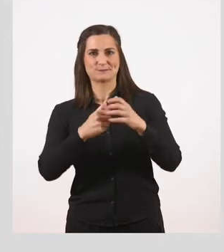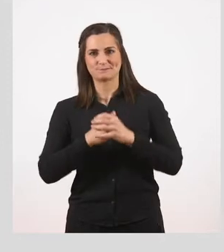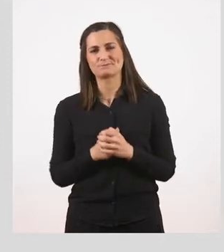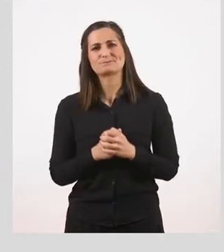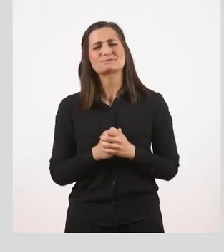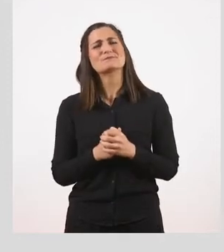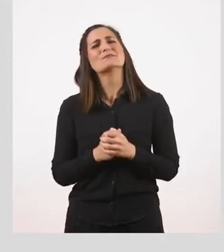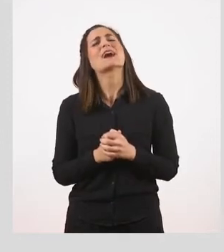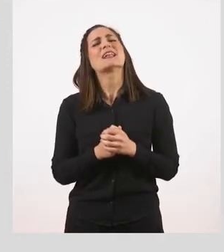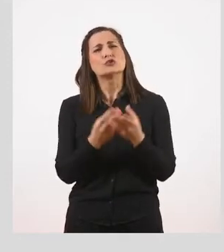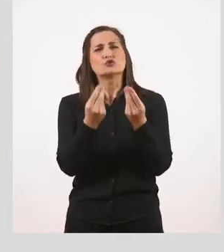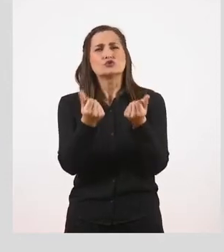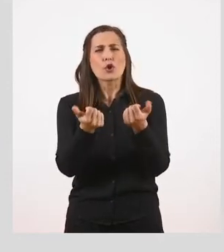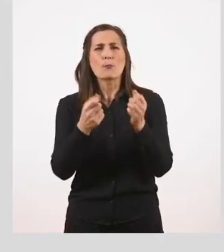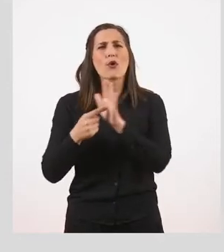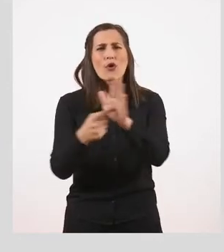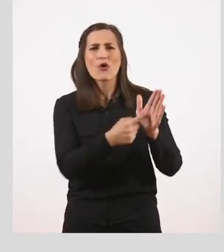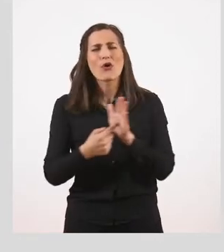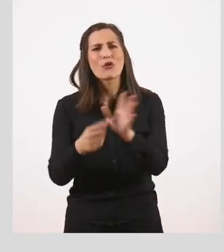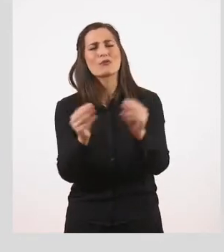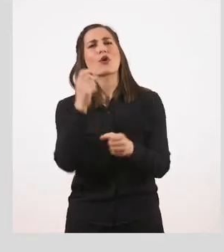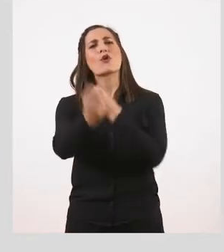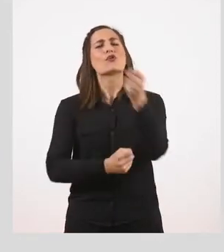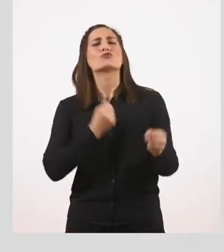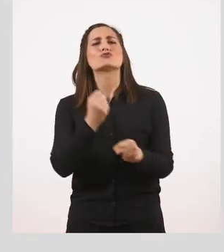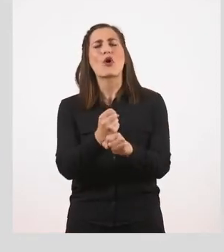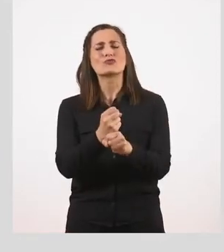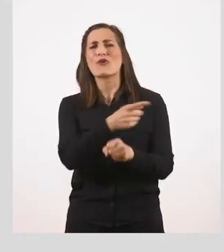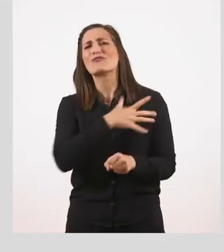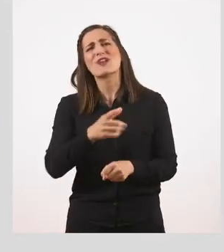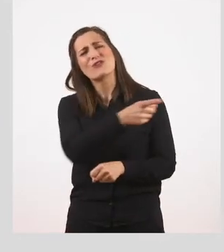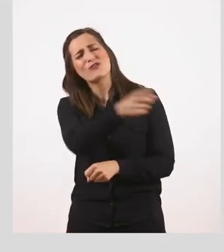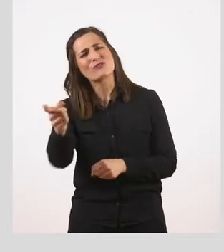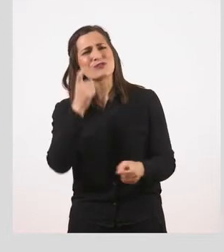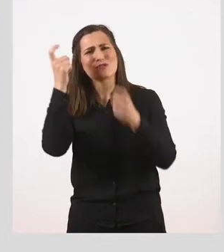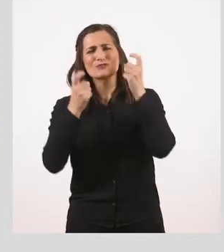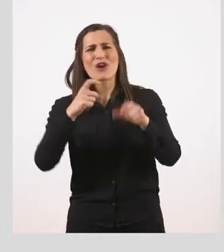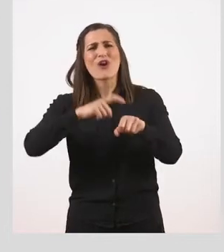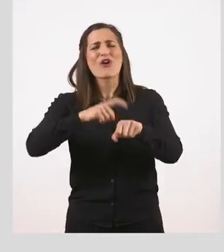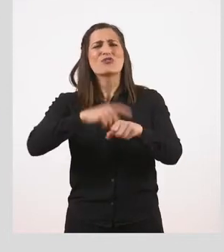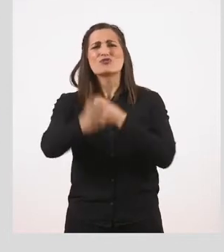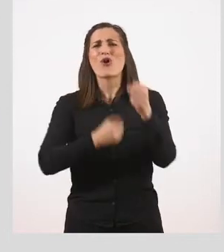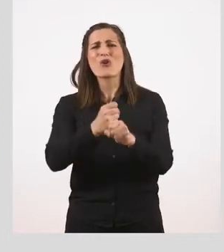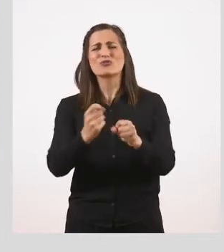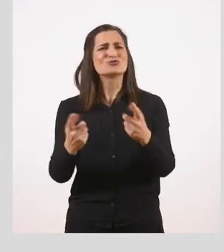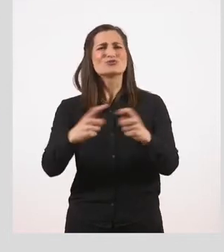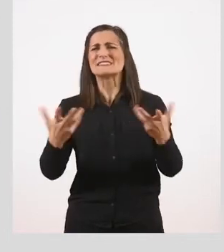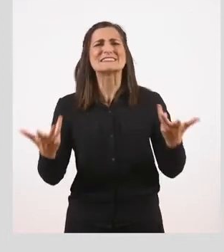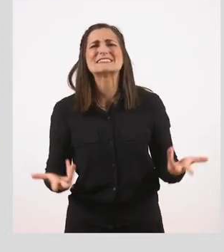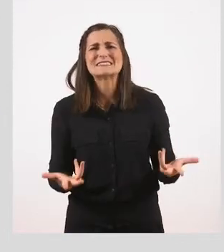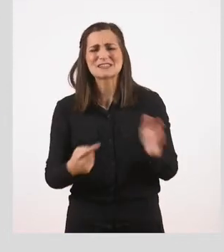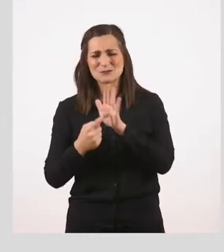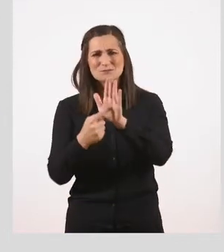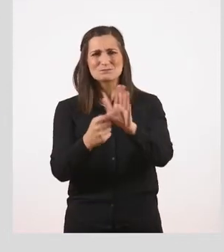Πριν αναφερθούμε στους τρόπους έκφρασης του χρόνου, θα ήθελα να σκεφτούμε λίγο τι είναι ο χρόνος. Πώς λειτουργεί.